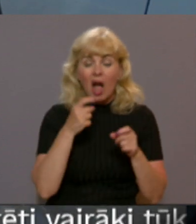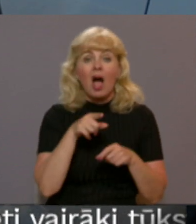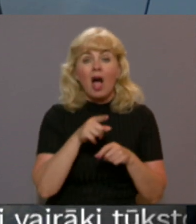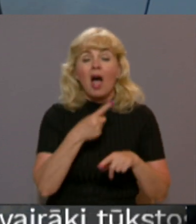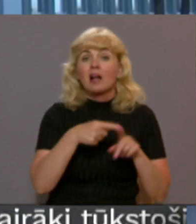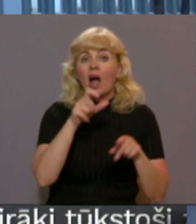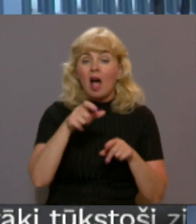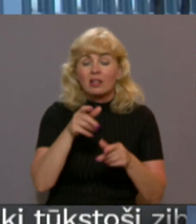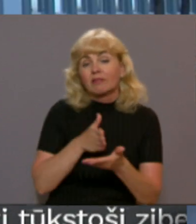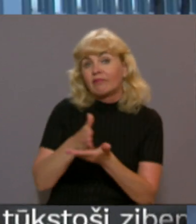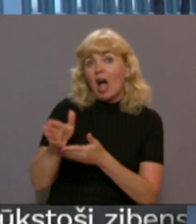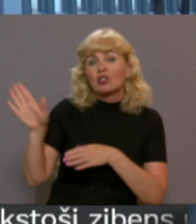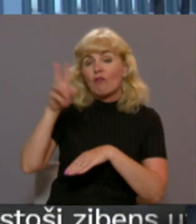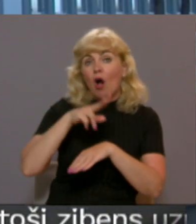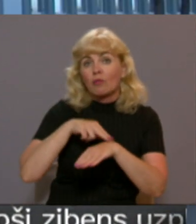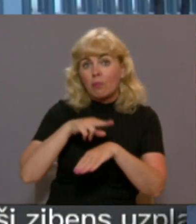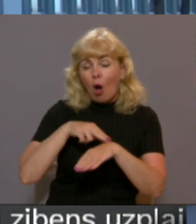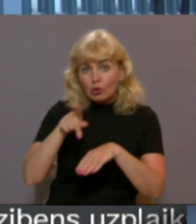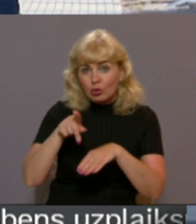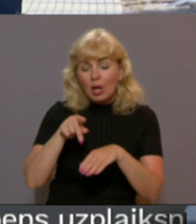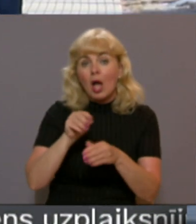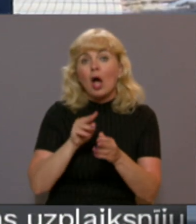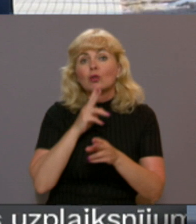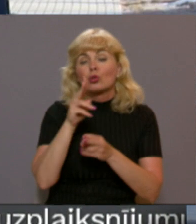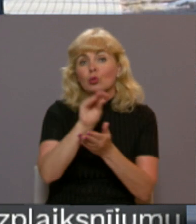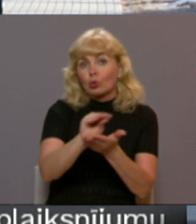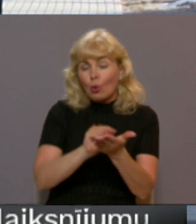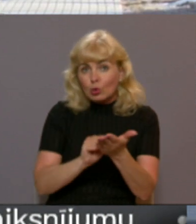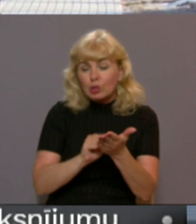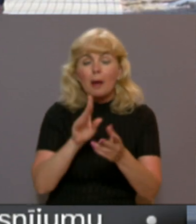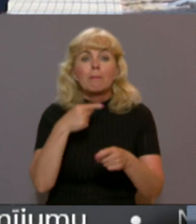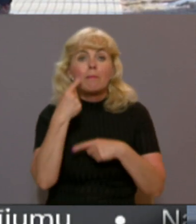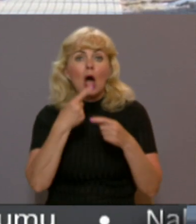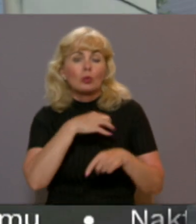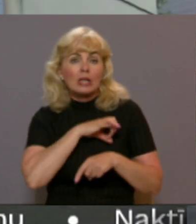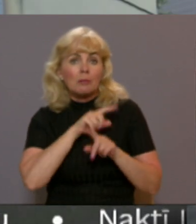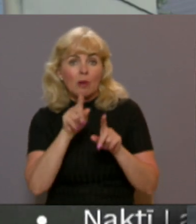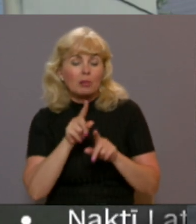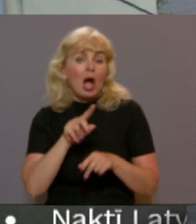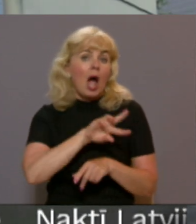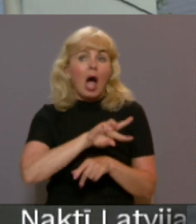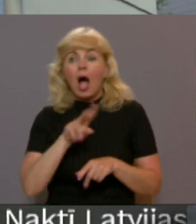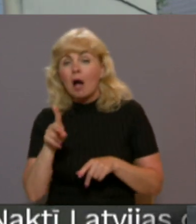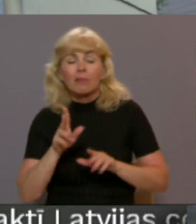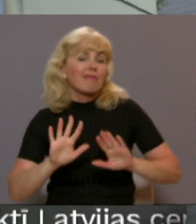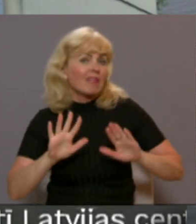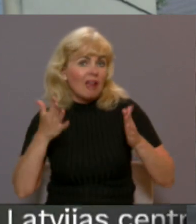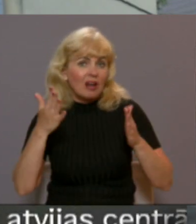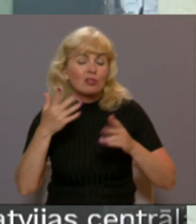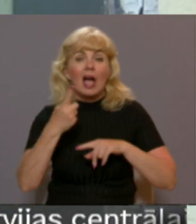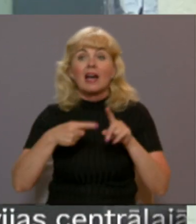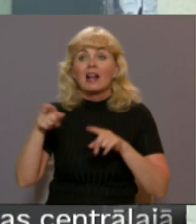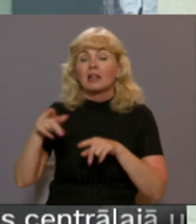policijā ar iesniegumu, lai tikt uzsāks kriminālu procesu. Ar pārunām iesaistītajām pusēm neveicas. Arī mums konkrētā radinieka